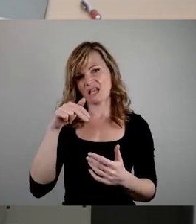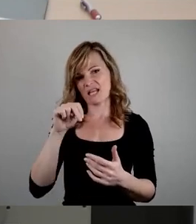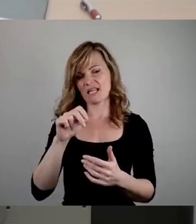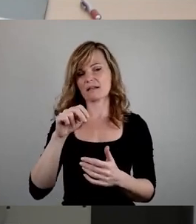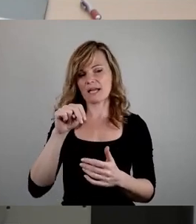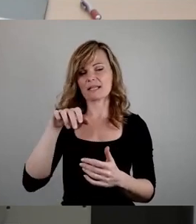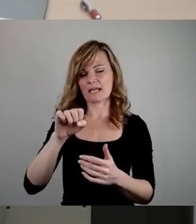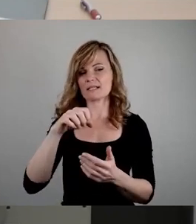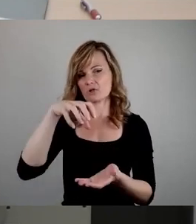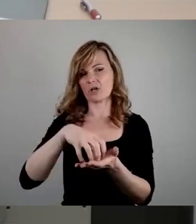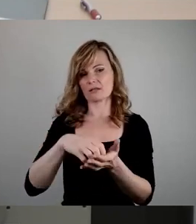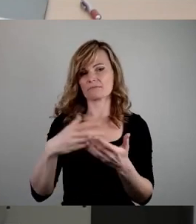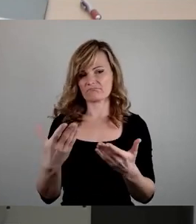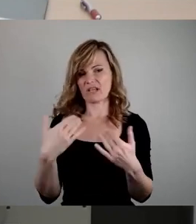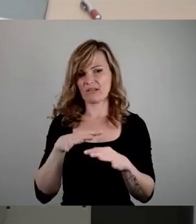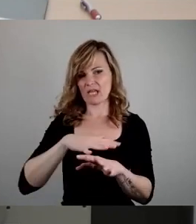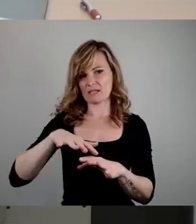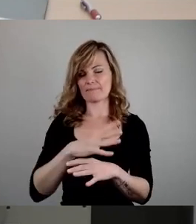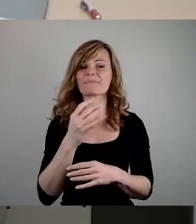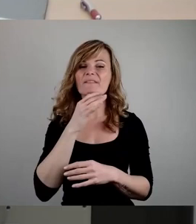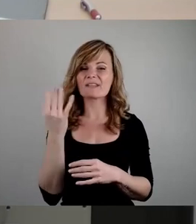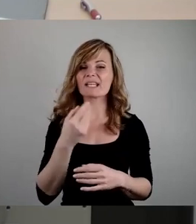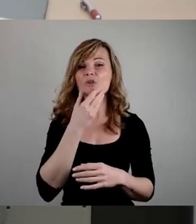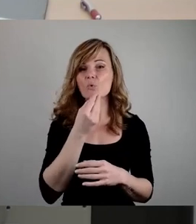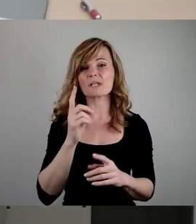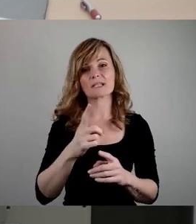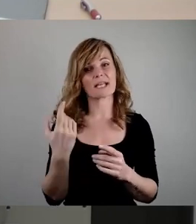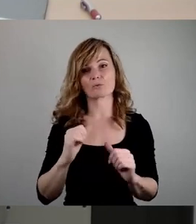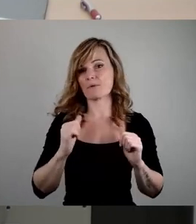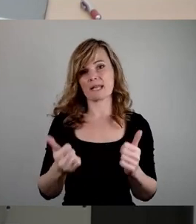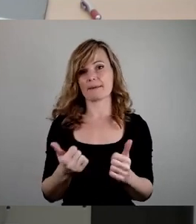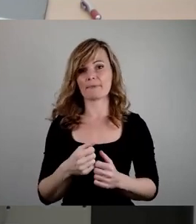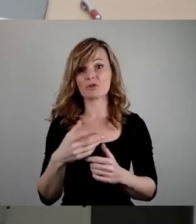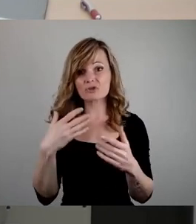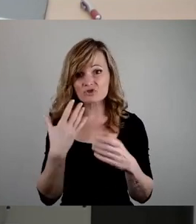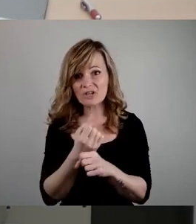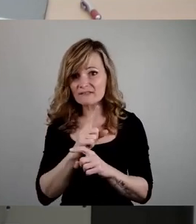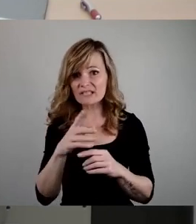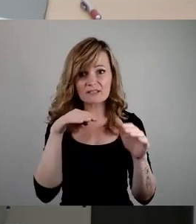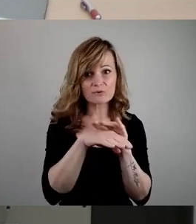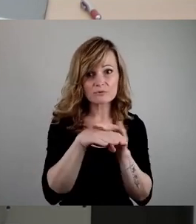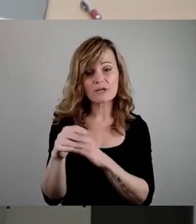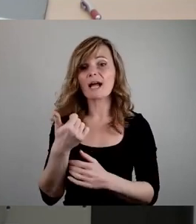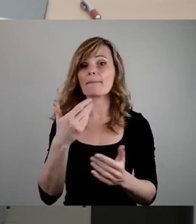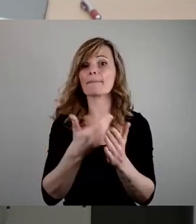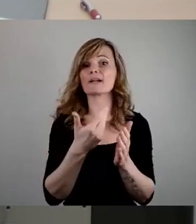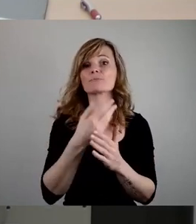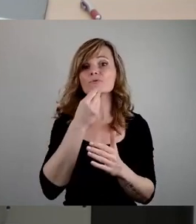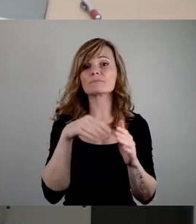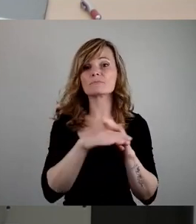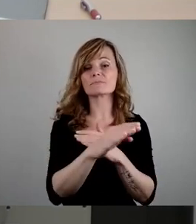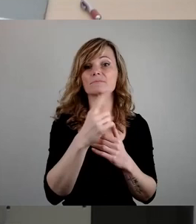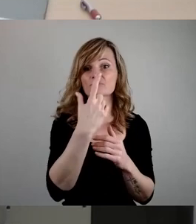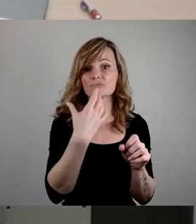Juden haben es nicht überlegt, wenn sie nicht fliehen konnten. Ein Beispiel einer Jüdin, die fliehen konnte, ist Lea Grundig gewesen.